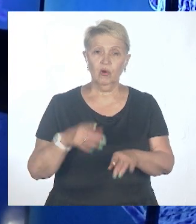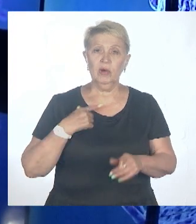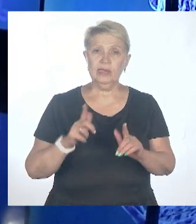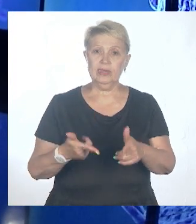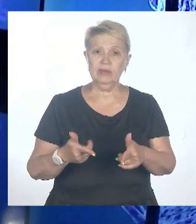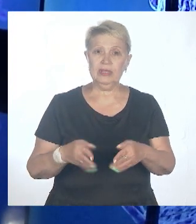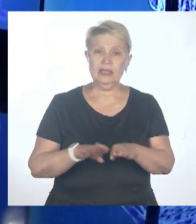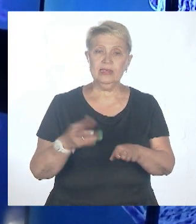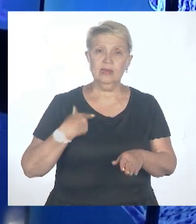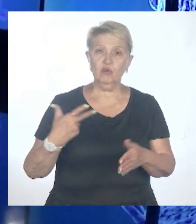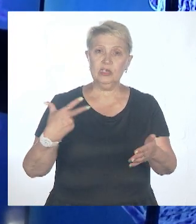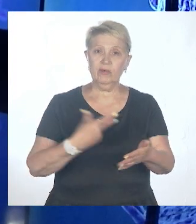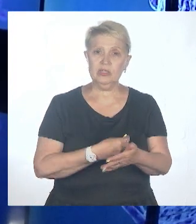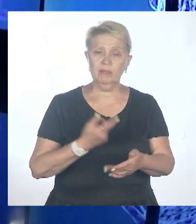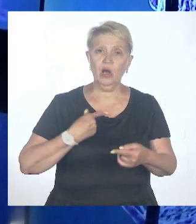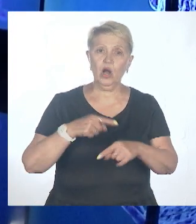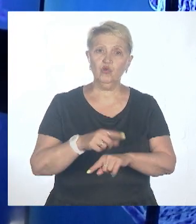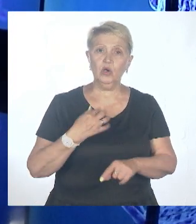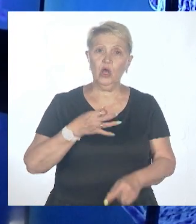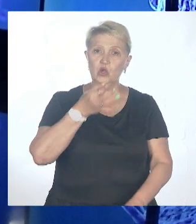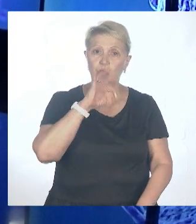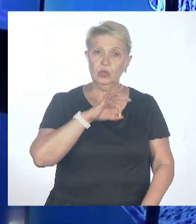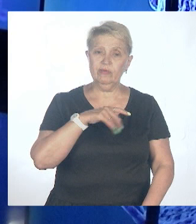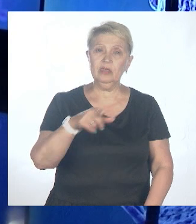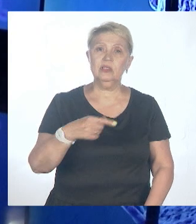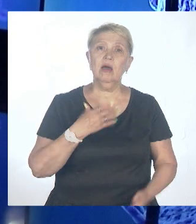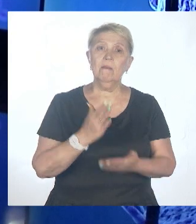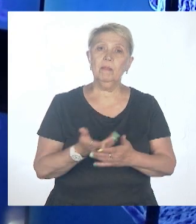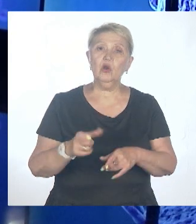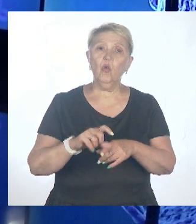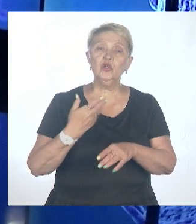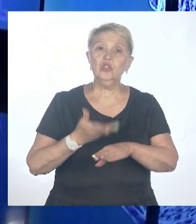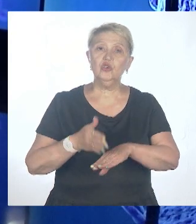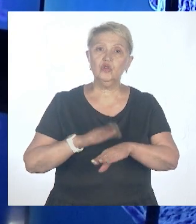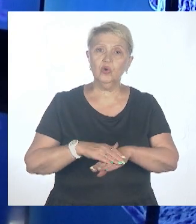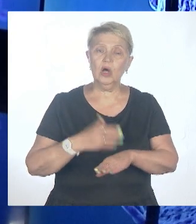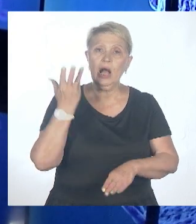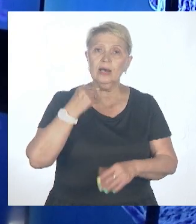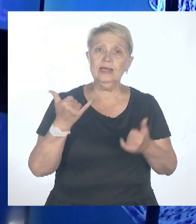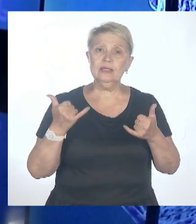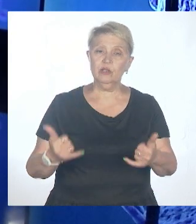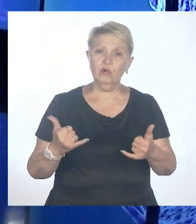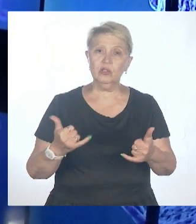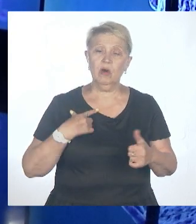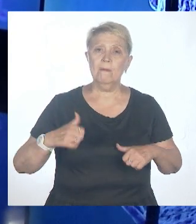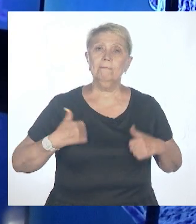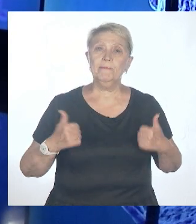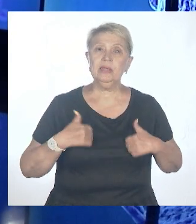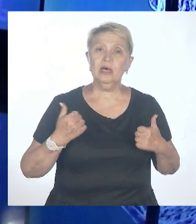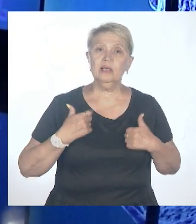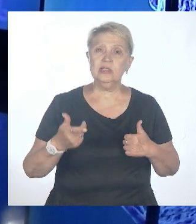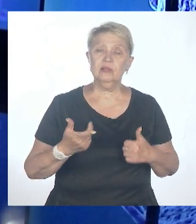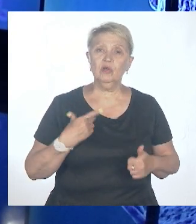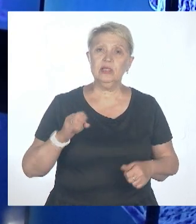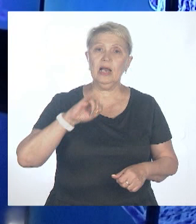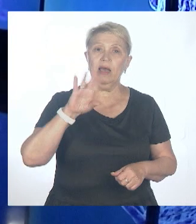вакцины, которые использовались, они были очень тяжелыми. Когда сегодня пытаются какую-то напрасно возводить на ковидные